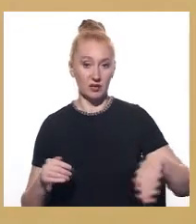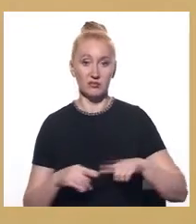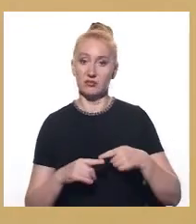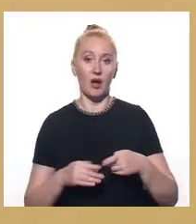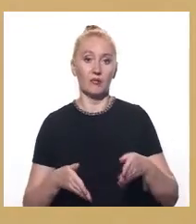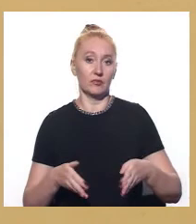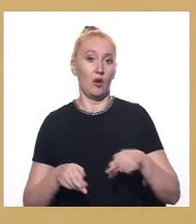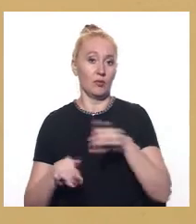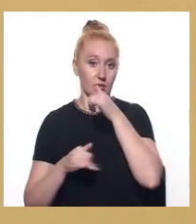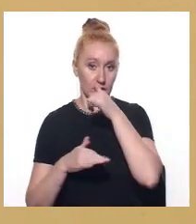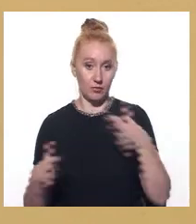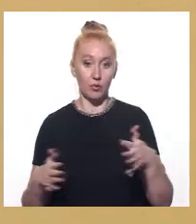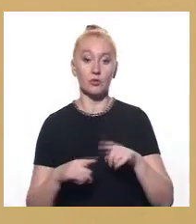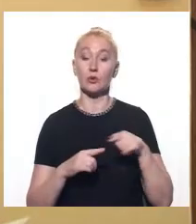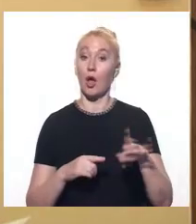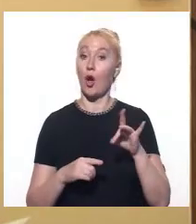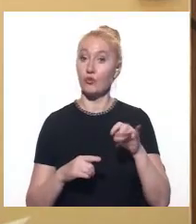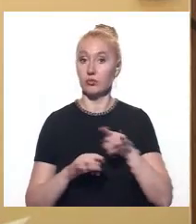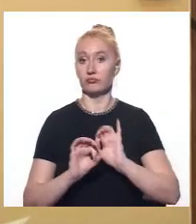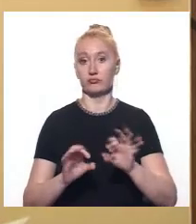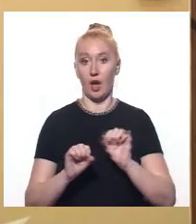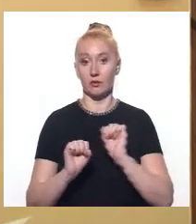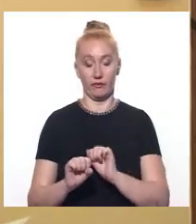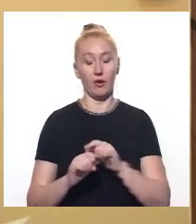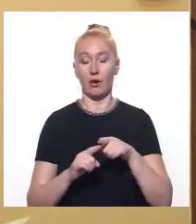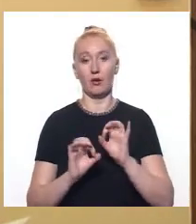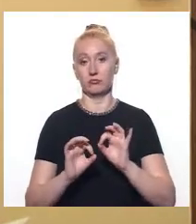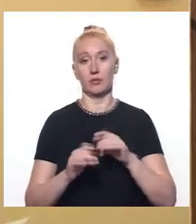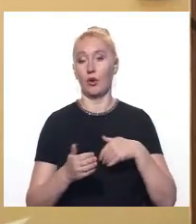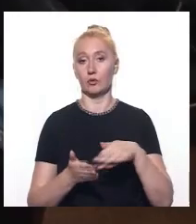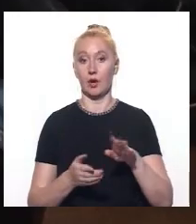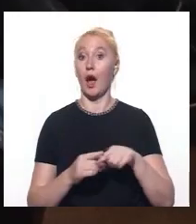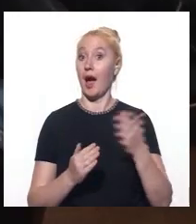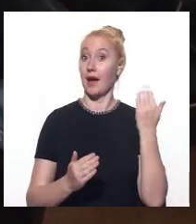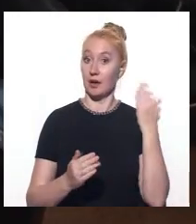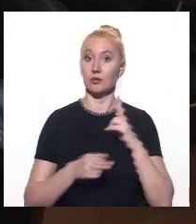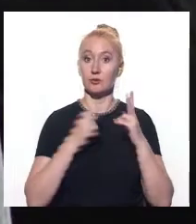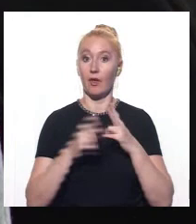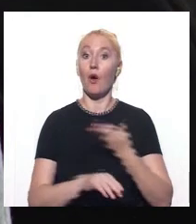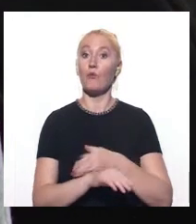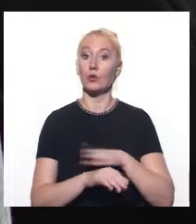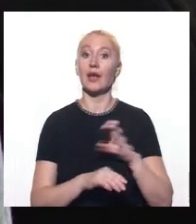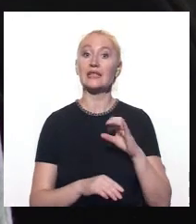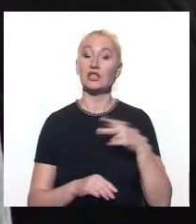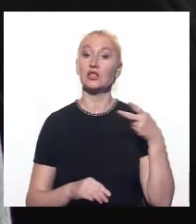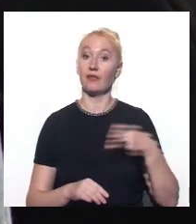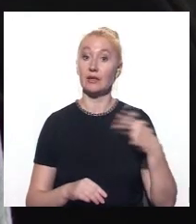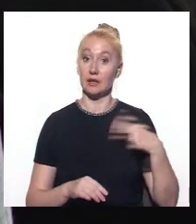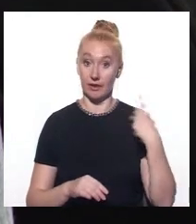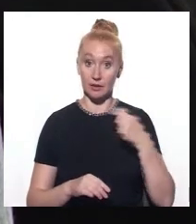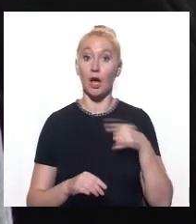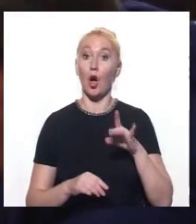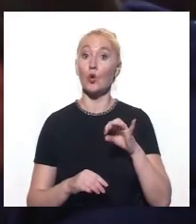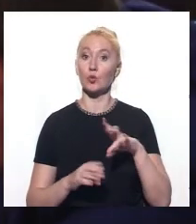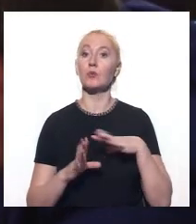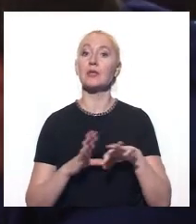Руденко і його захисник Сергій Гриша відмовились коментувати звинувачення. Утім, раніше, на апеляційному суді у Полтаві, в січні 2020-го, де Олександру